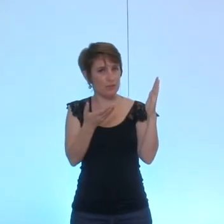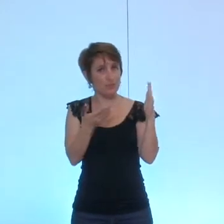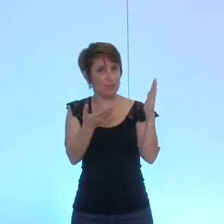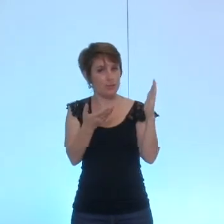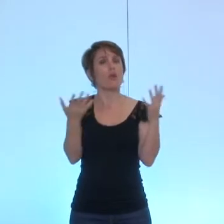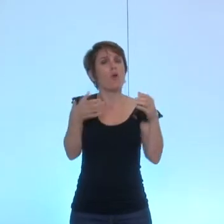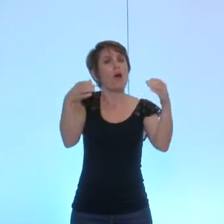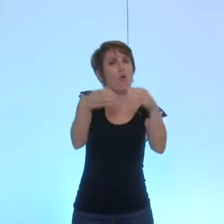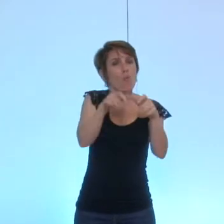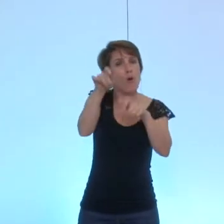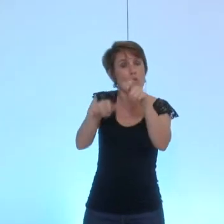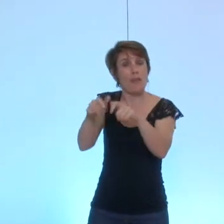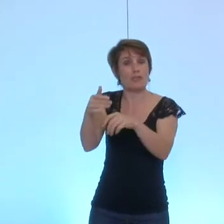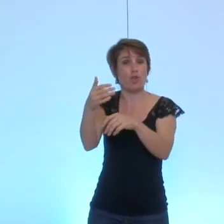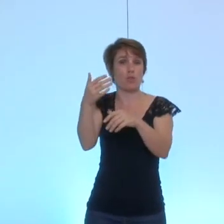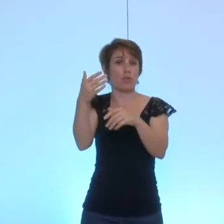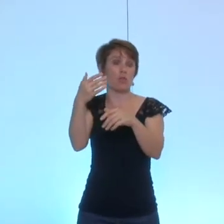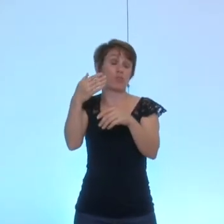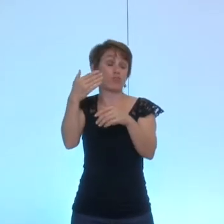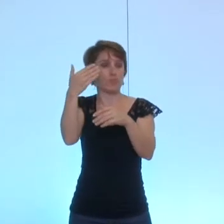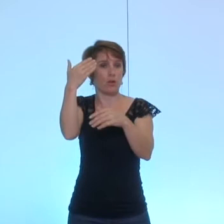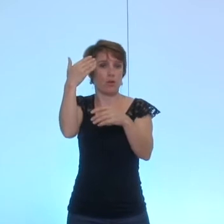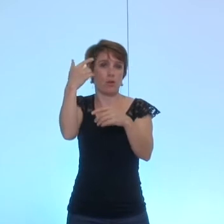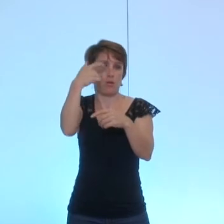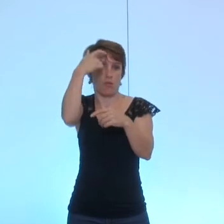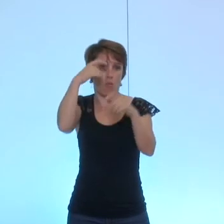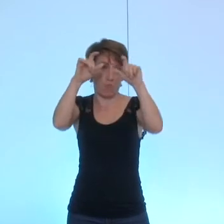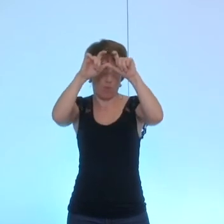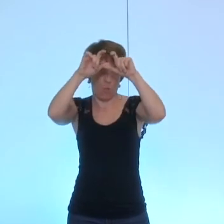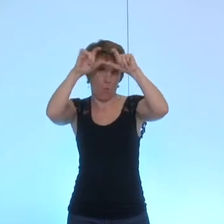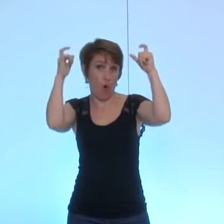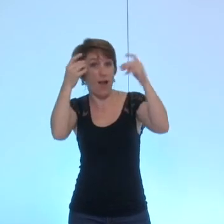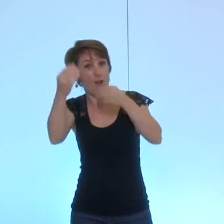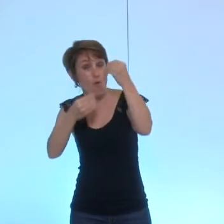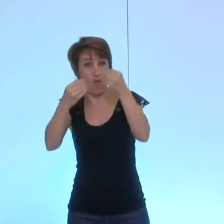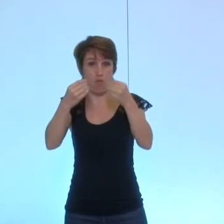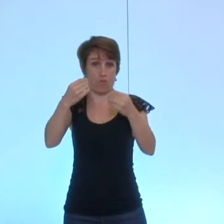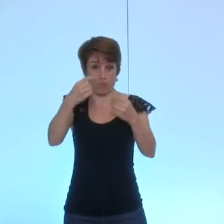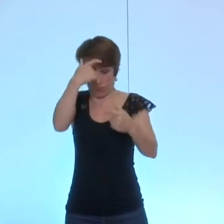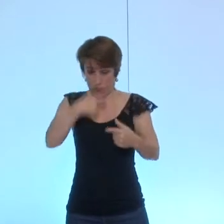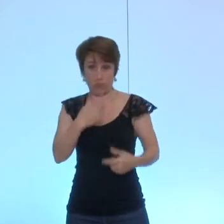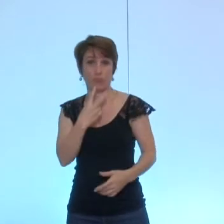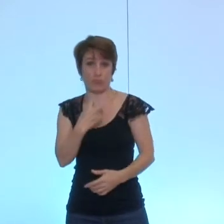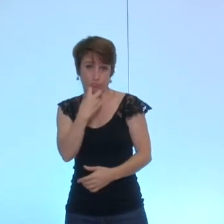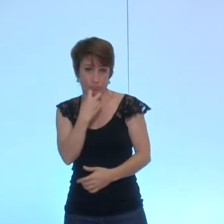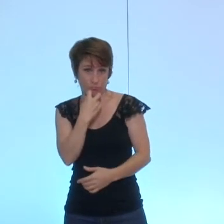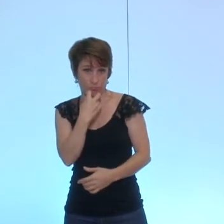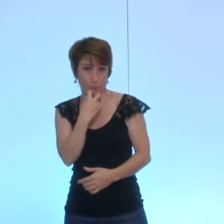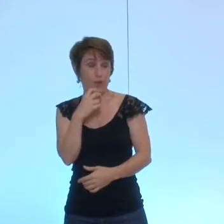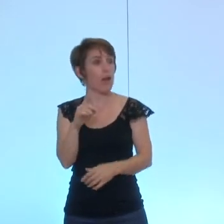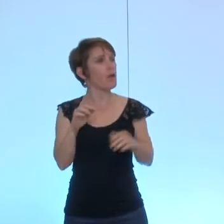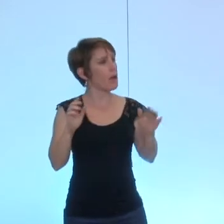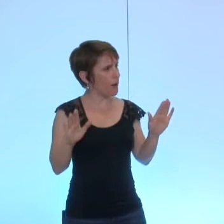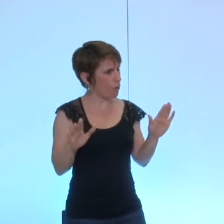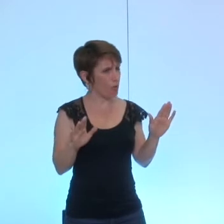personnes morales ou physiques alors ce tarif privilégié est censé être compensé par deux contreparties qui sont attachées à la